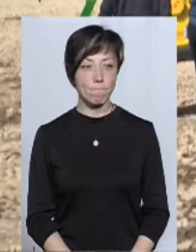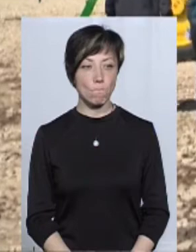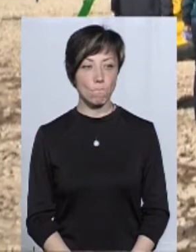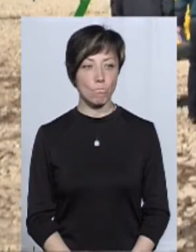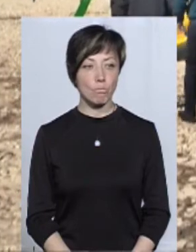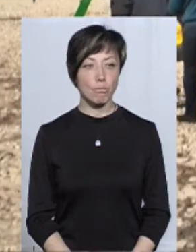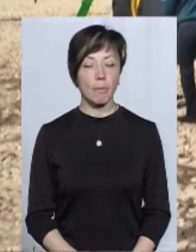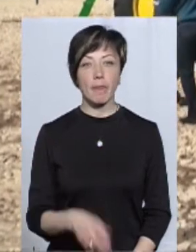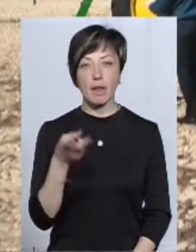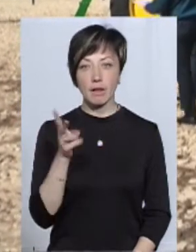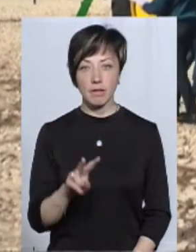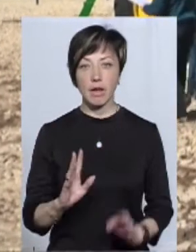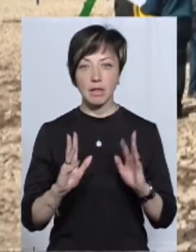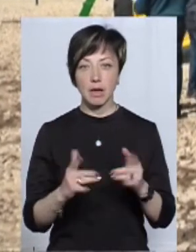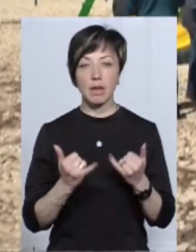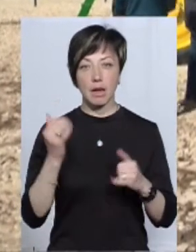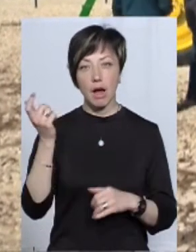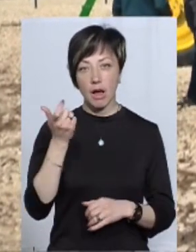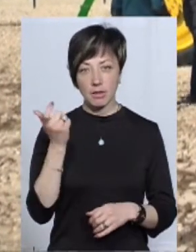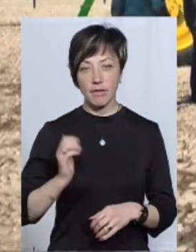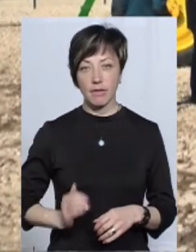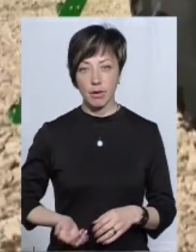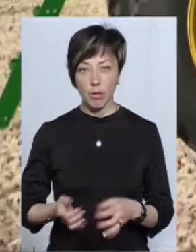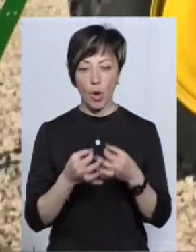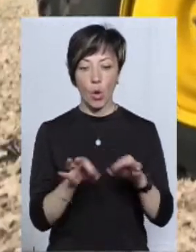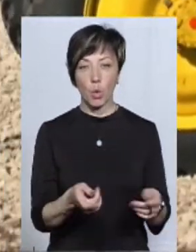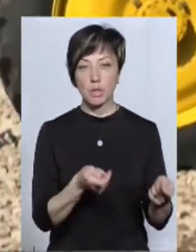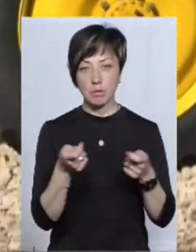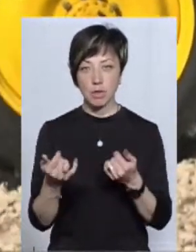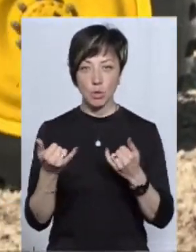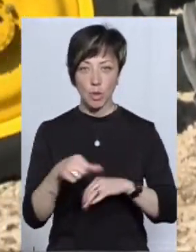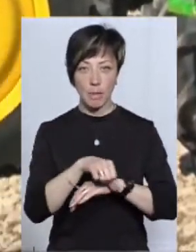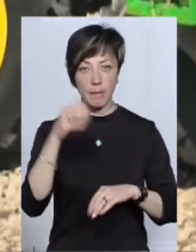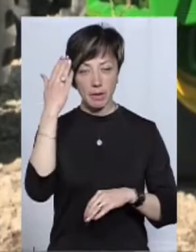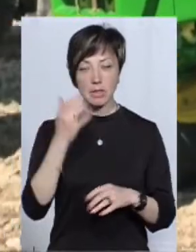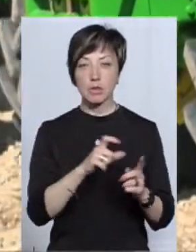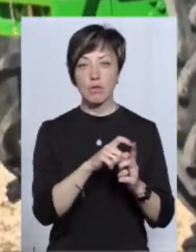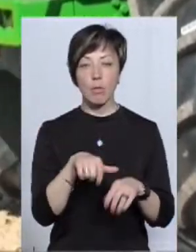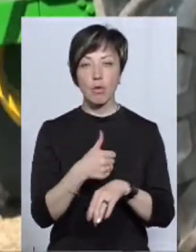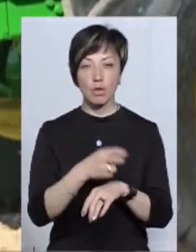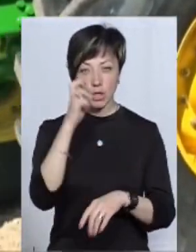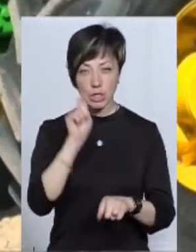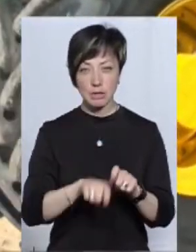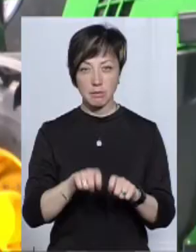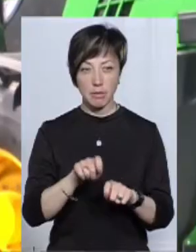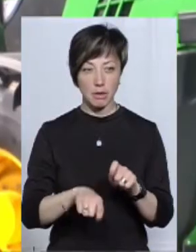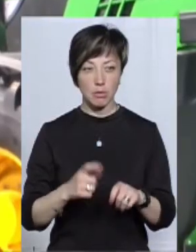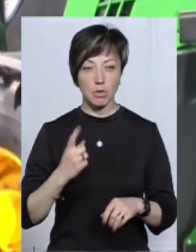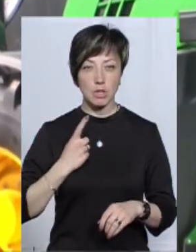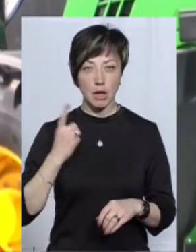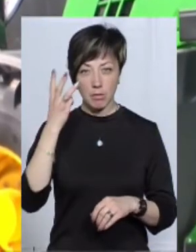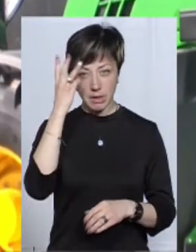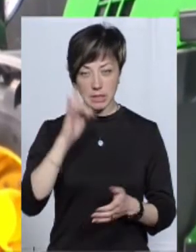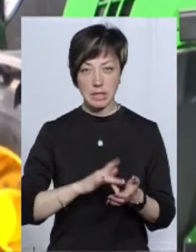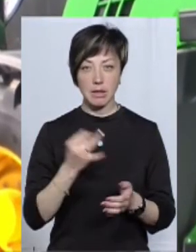Два трактора для харківської фірми-замовника розмитнюють сьогодні на Хмельницькій митниці. За словами головного держінспектора митного поста Хмельницький